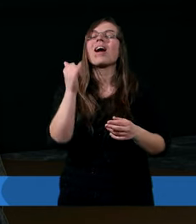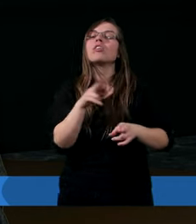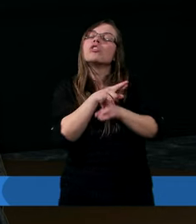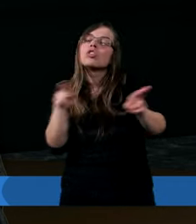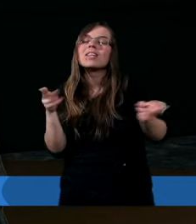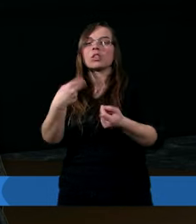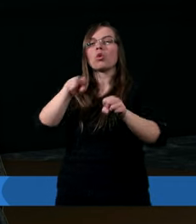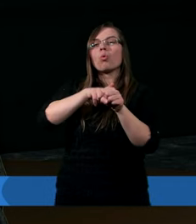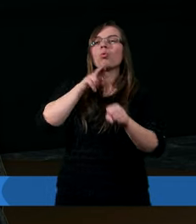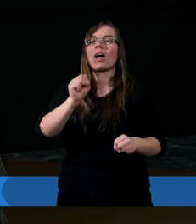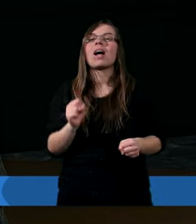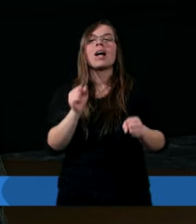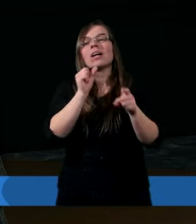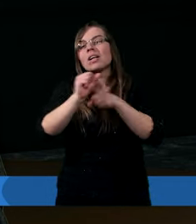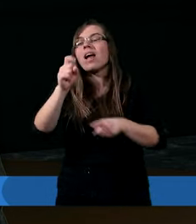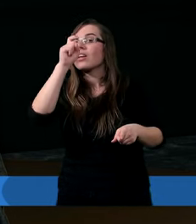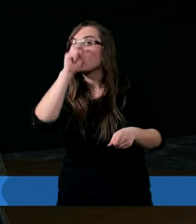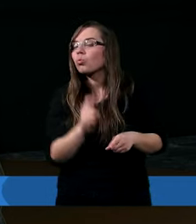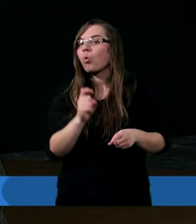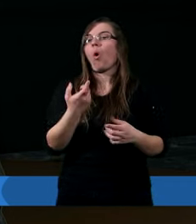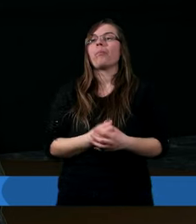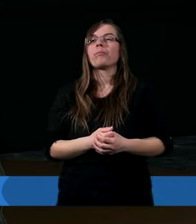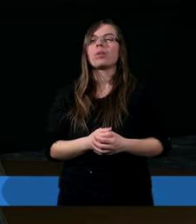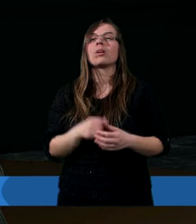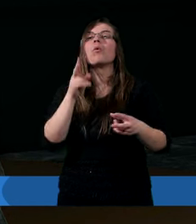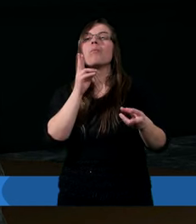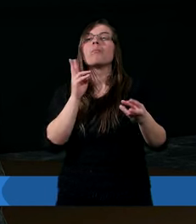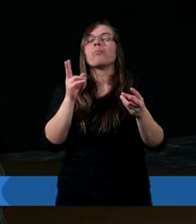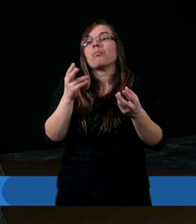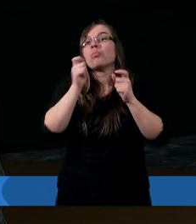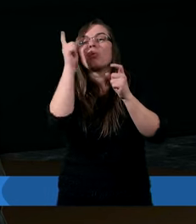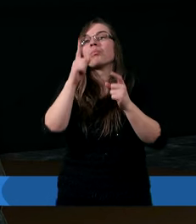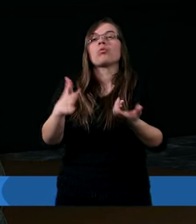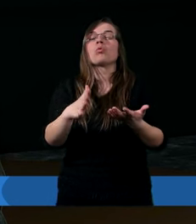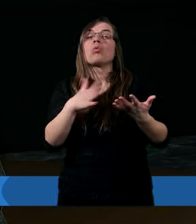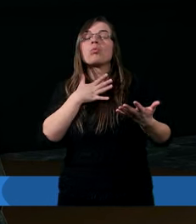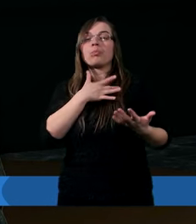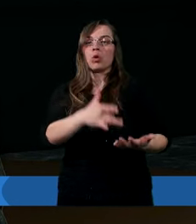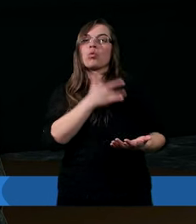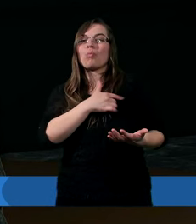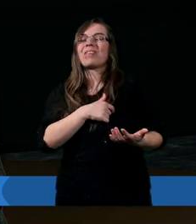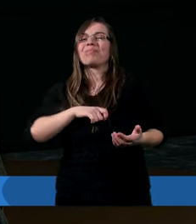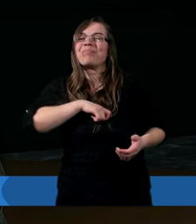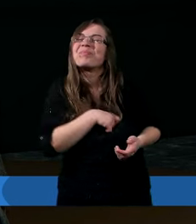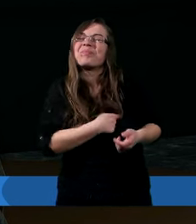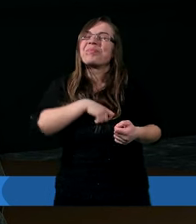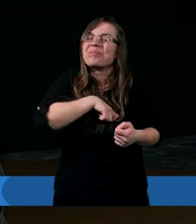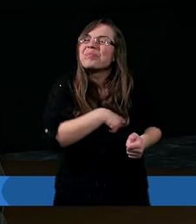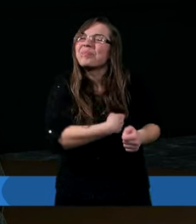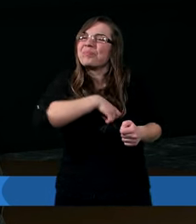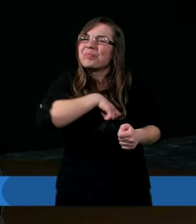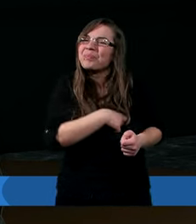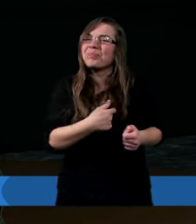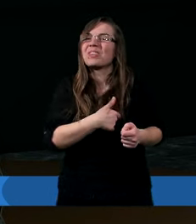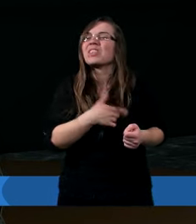rzecz, która jest złą, budzi się sumienie, budzą się myśli, które są